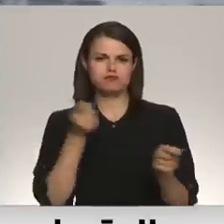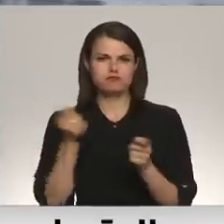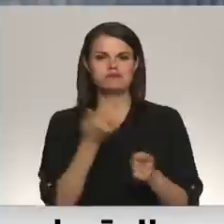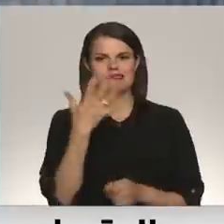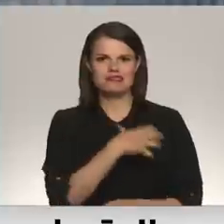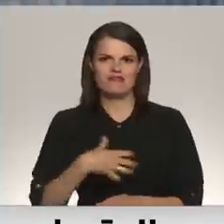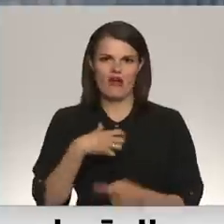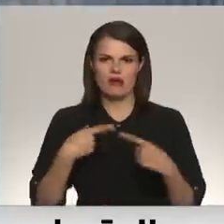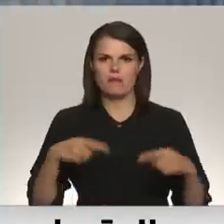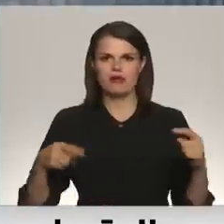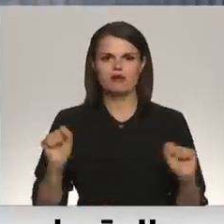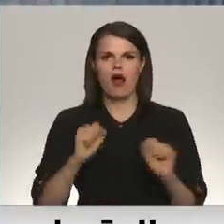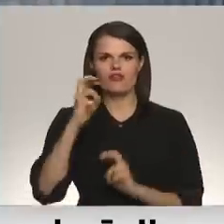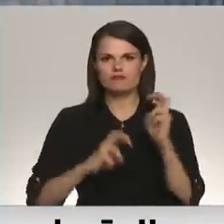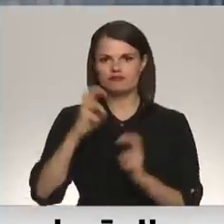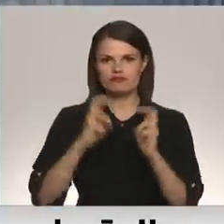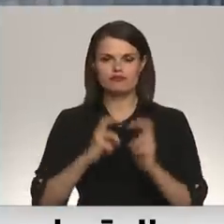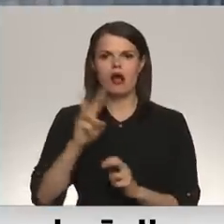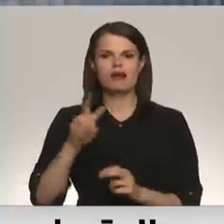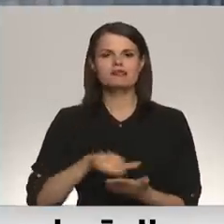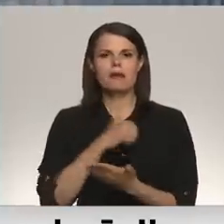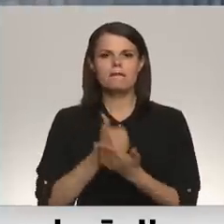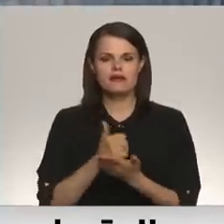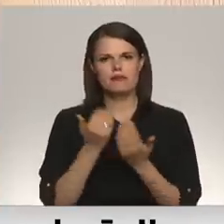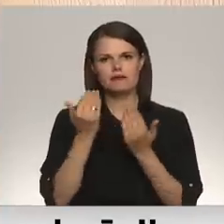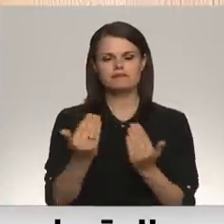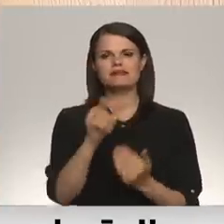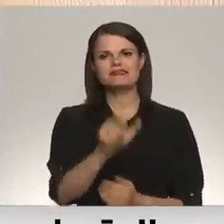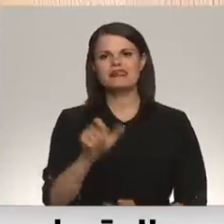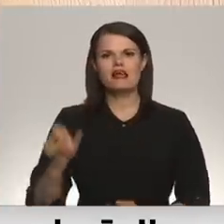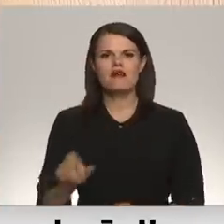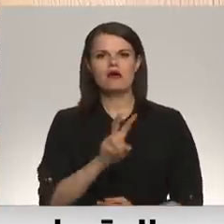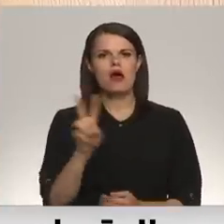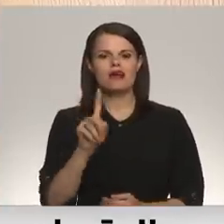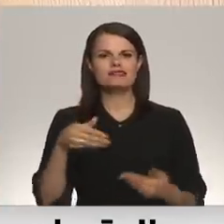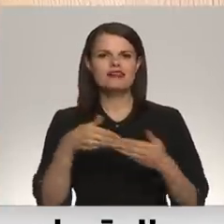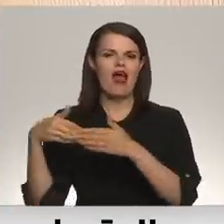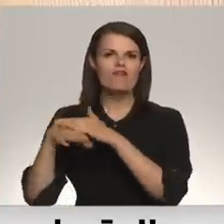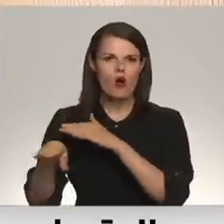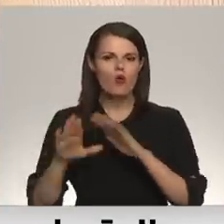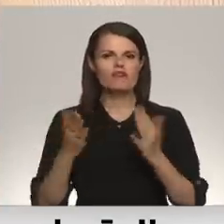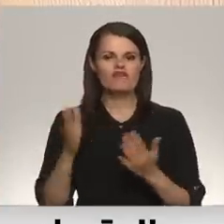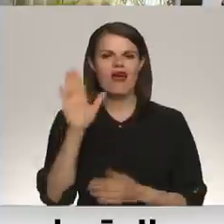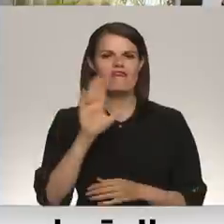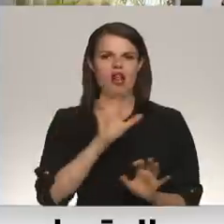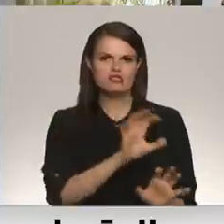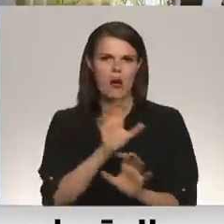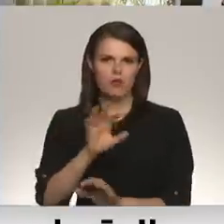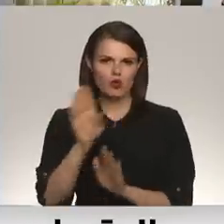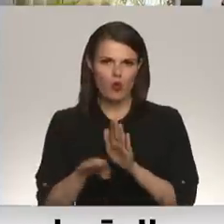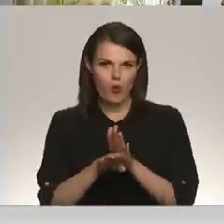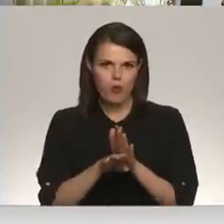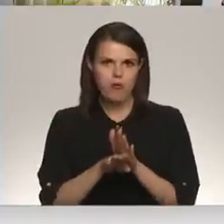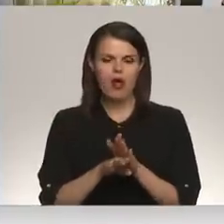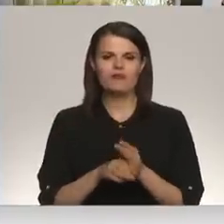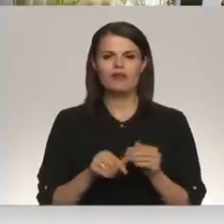vajadzīgo preču saražošanu, kas primāri pienāktos iedzīvotājiem, kas ir evakuēti vai valsts apgādībā. Šā brīža